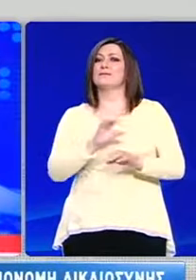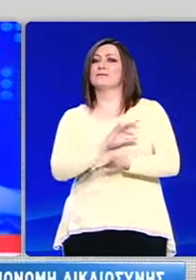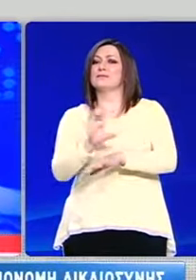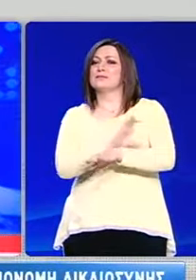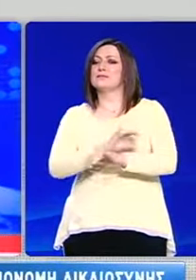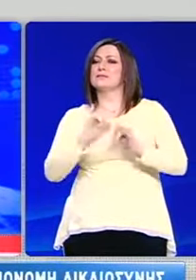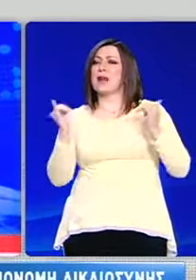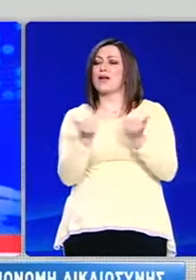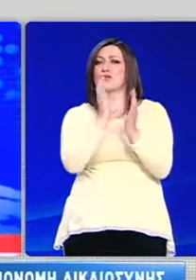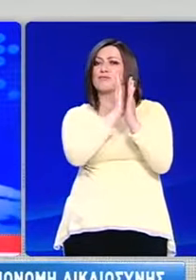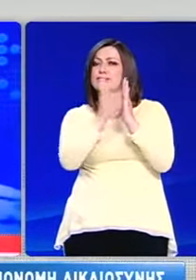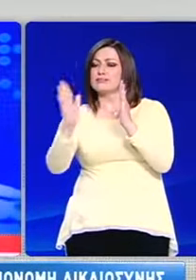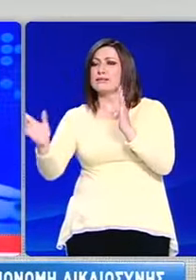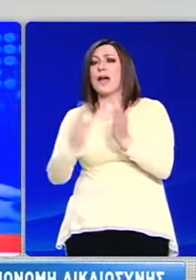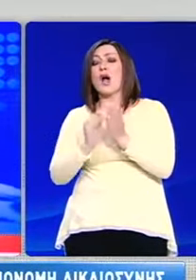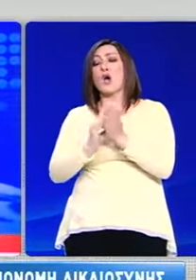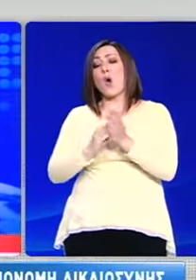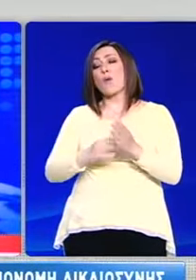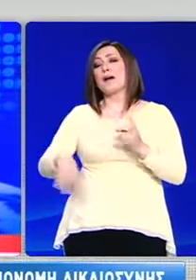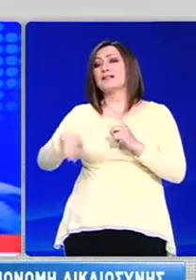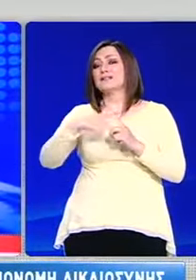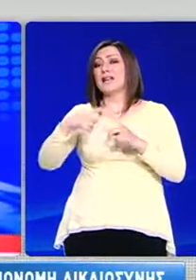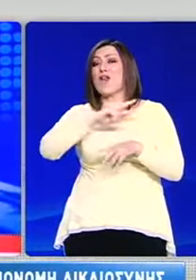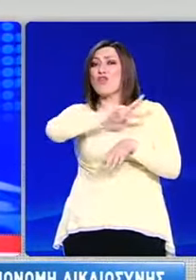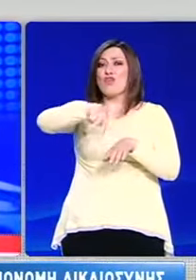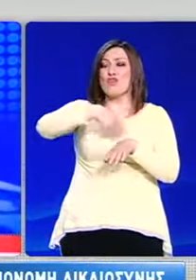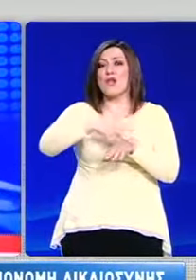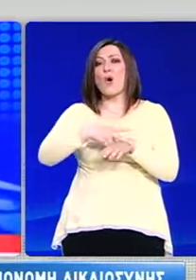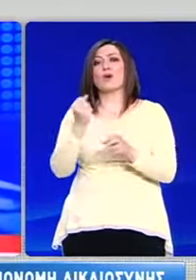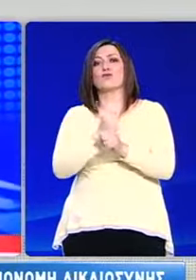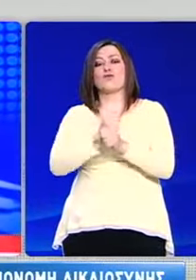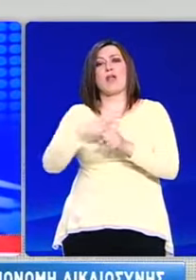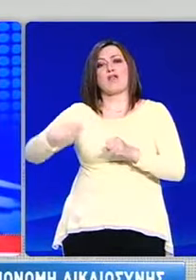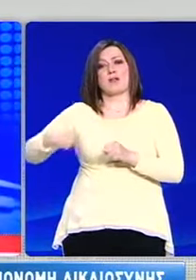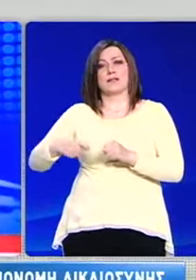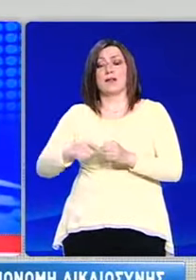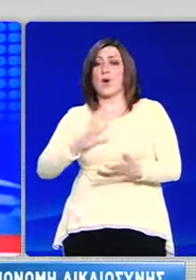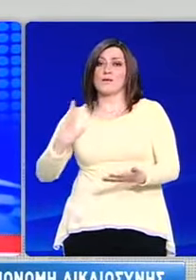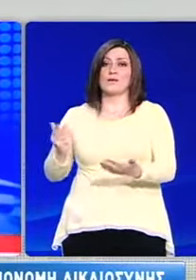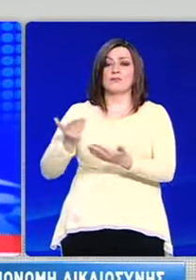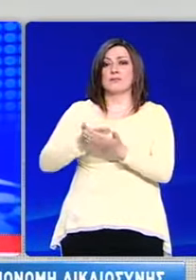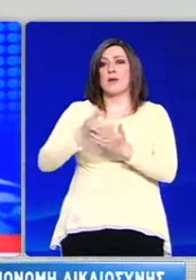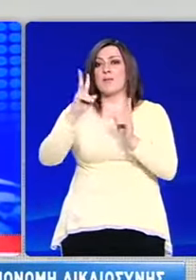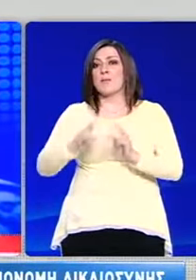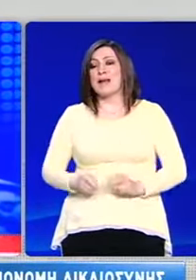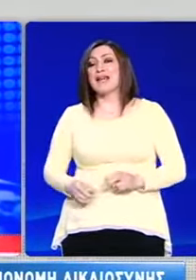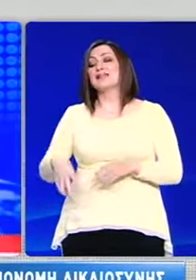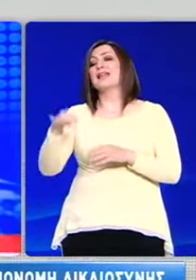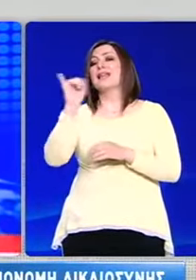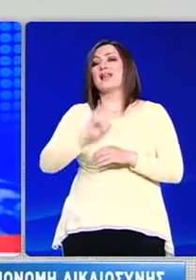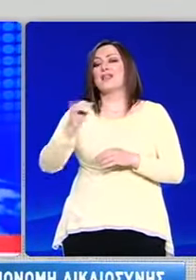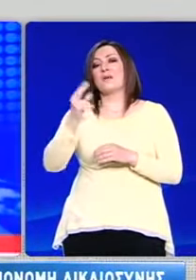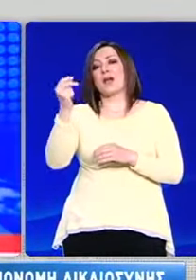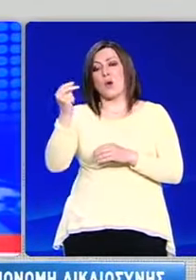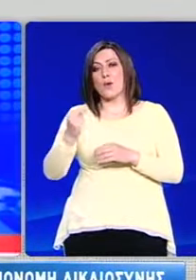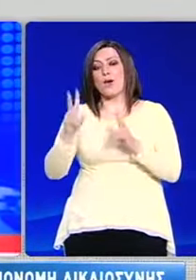ηλεκτρονικού αρχείου και την επέκταση του ωραρίου των δικαστηρίων κατά δύο ώρες, προτείνει μελέτη που εκπονήθηκε από το ΙΟΒ και την Διεθνή